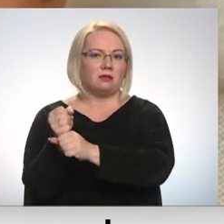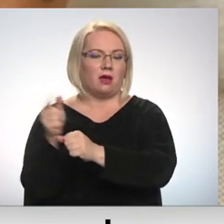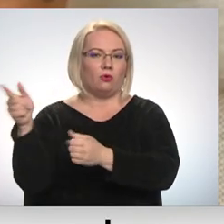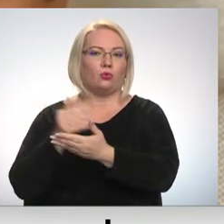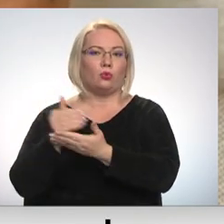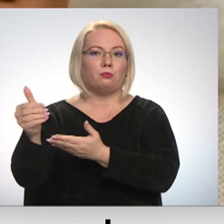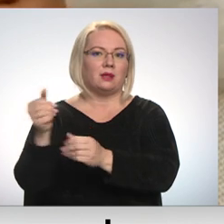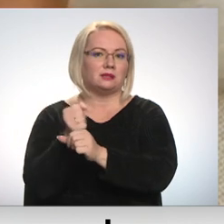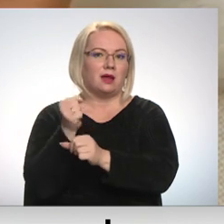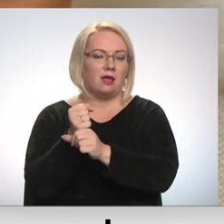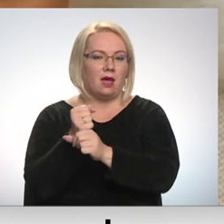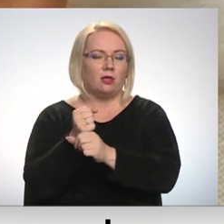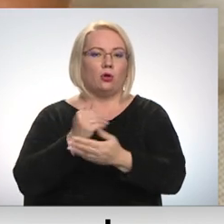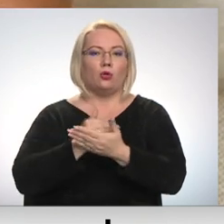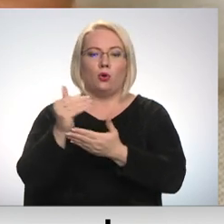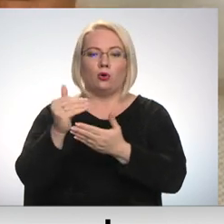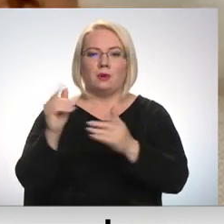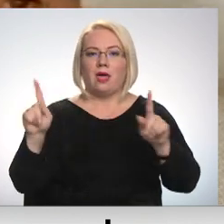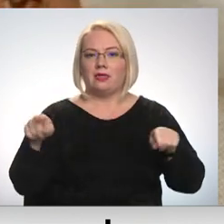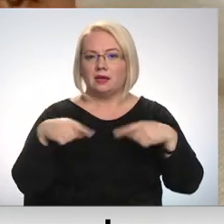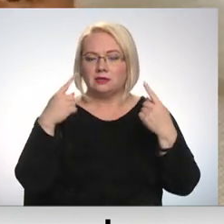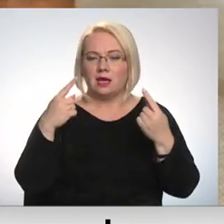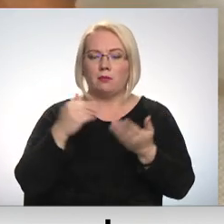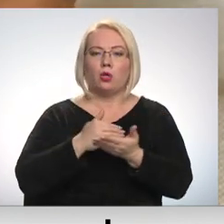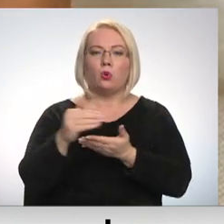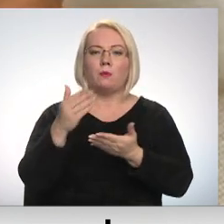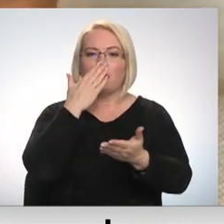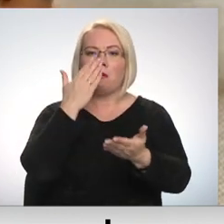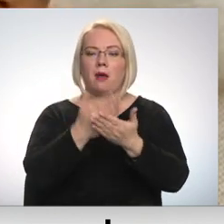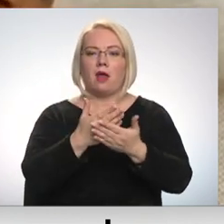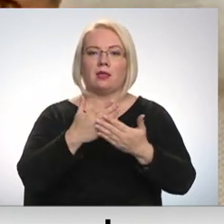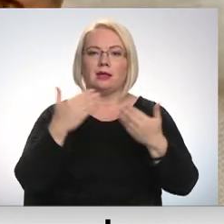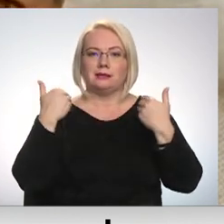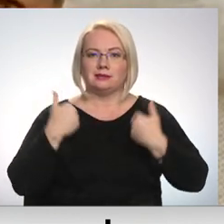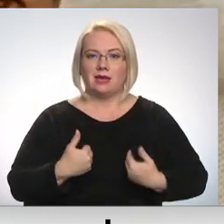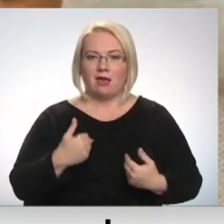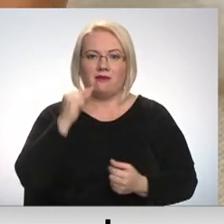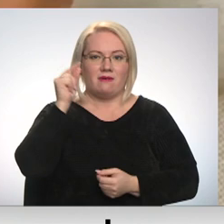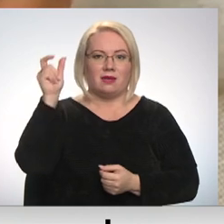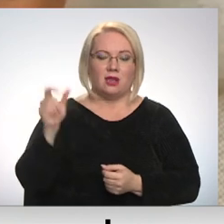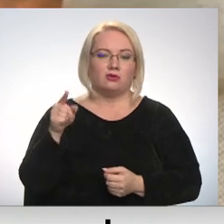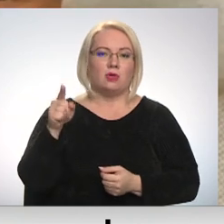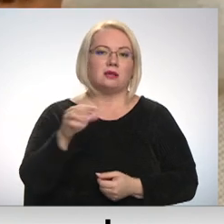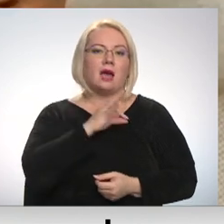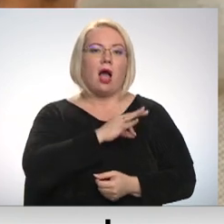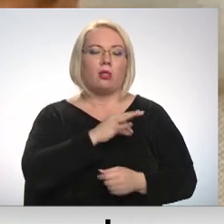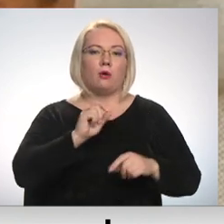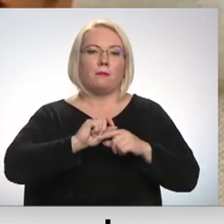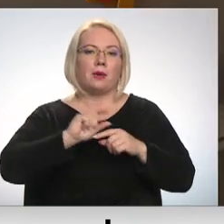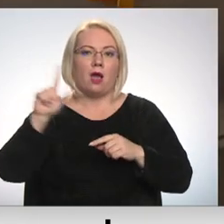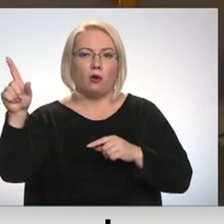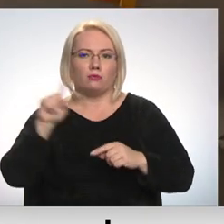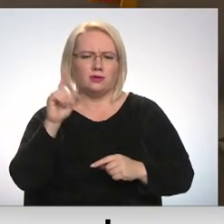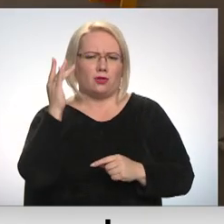turpina attīstīties, viņš turpina sevi parādīt darba devējumu, attiecīgi arī tas atalgojuma kāpums ir